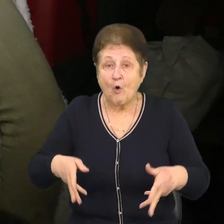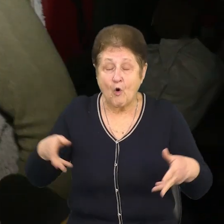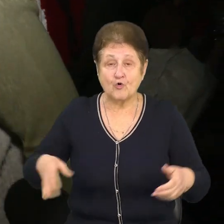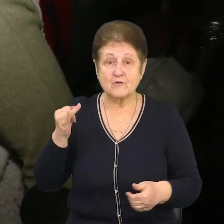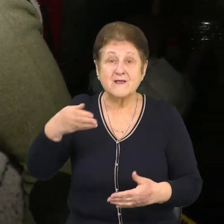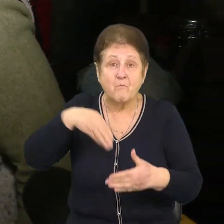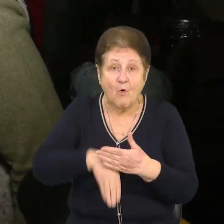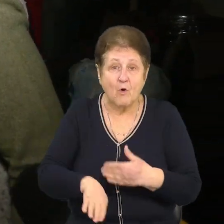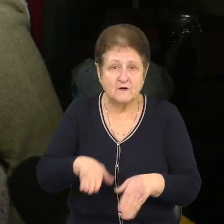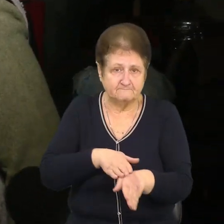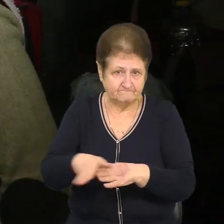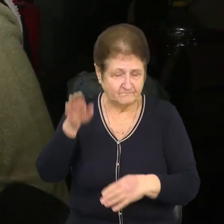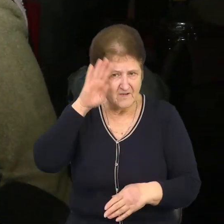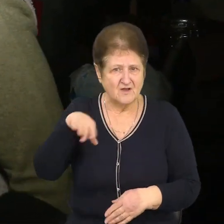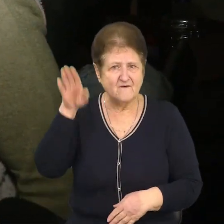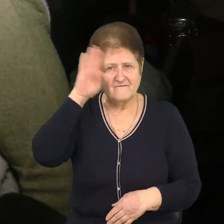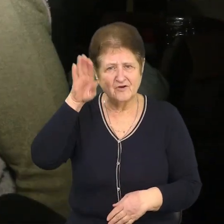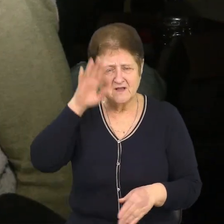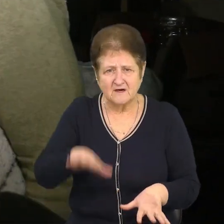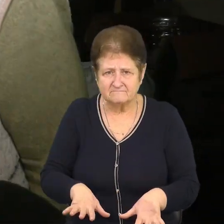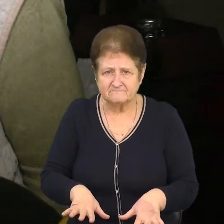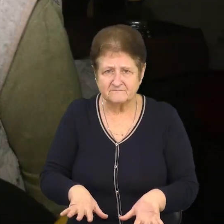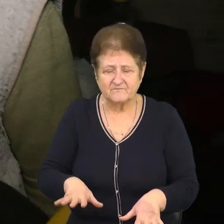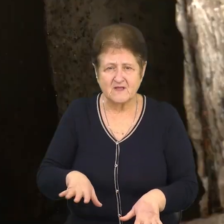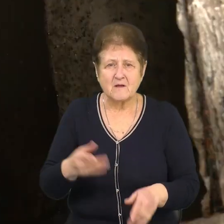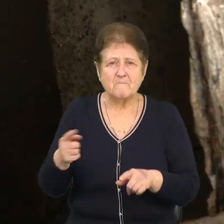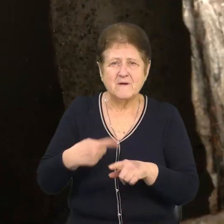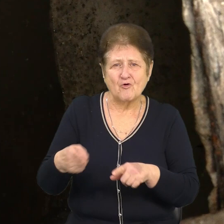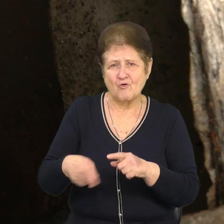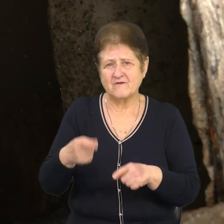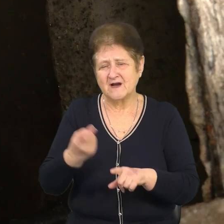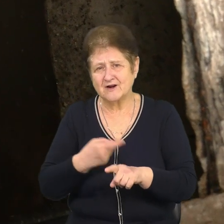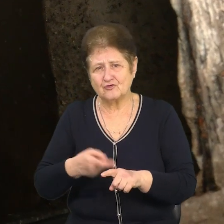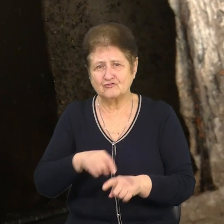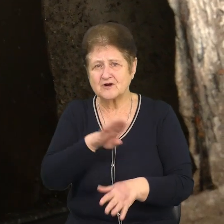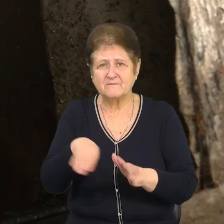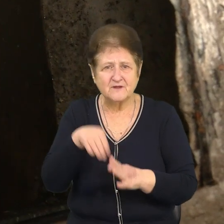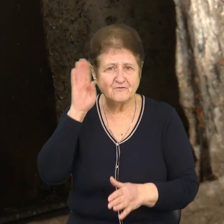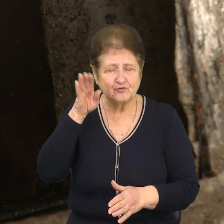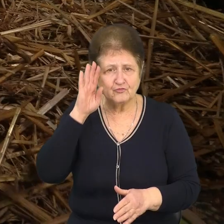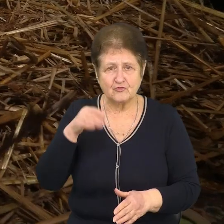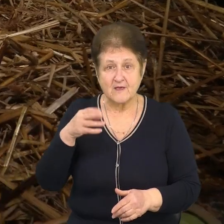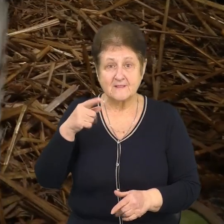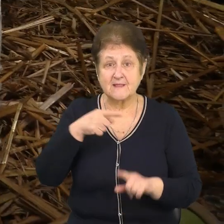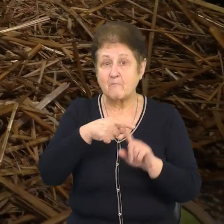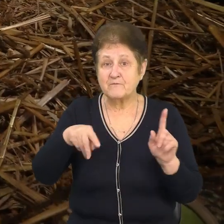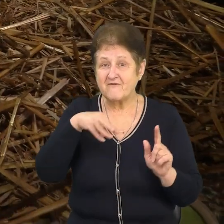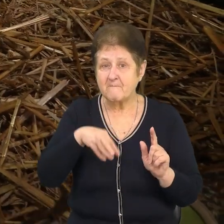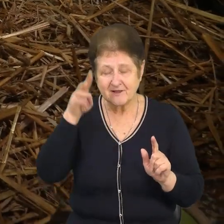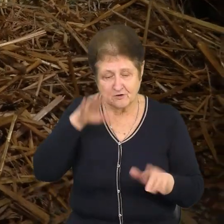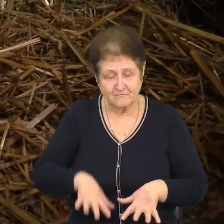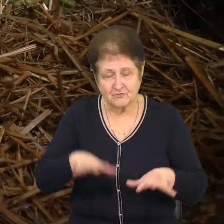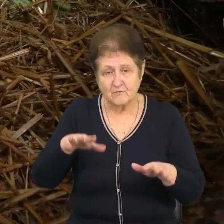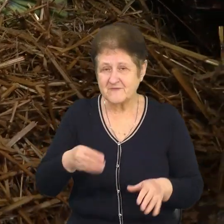Зберігається картопля, закрутка, морковка. Вода прийшла десь на пів метра. Городину довелось